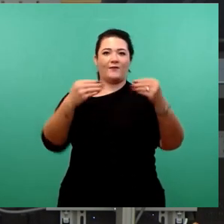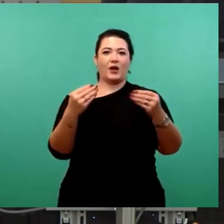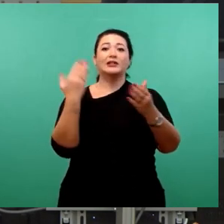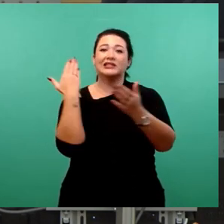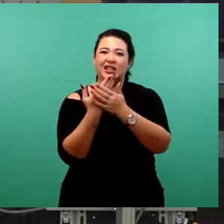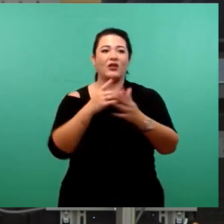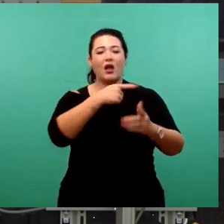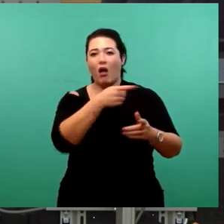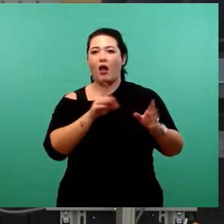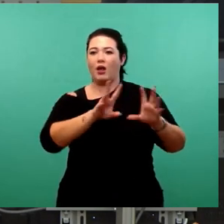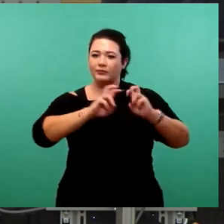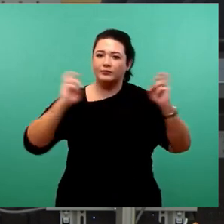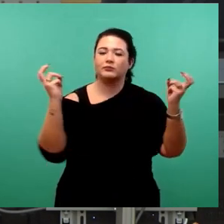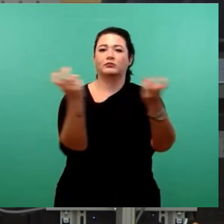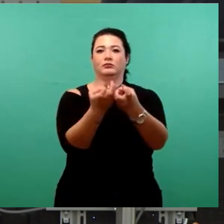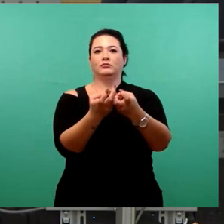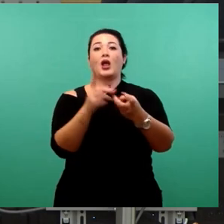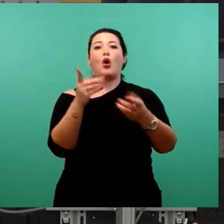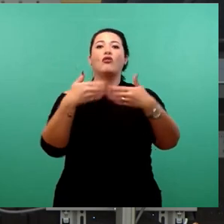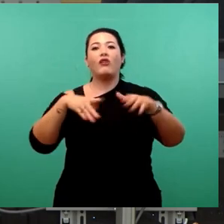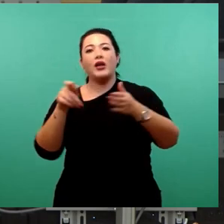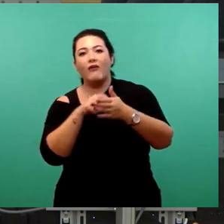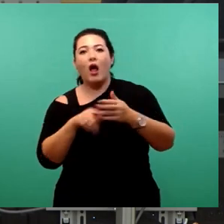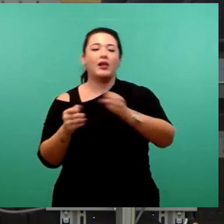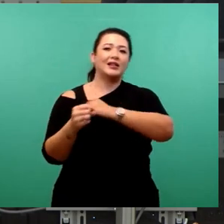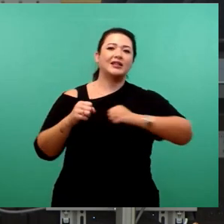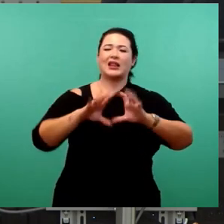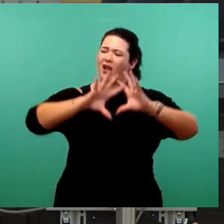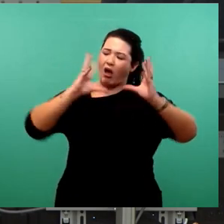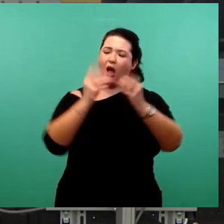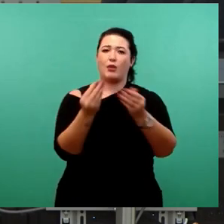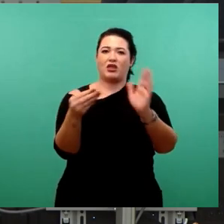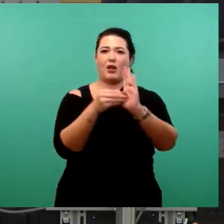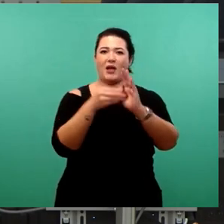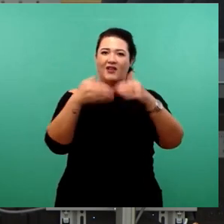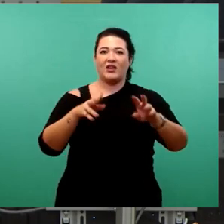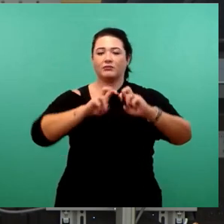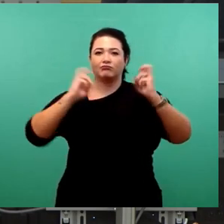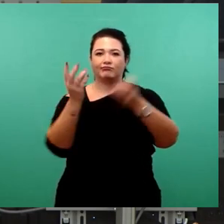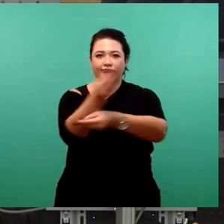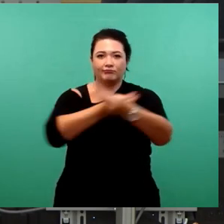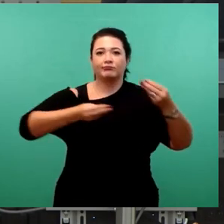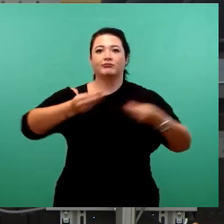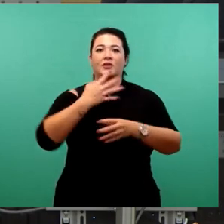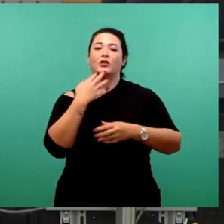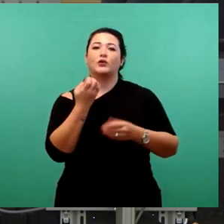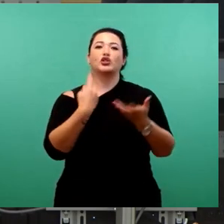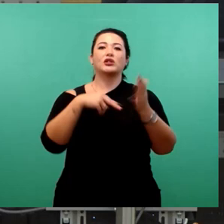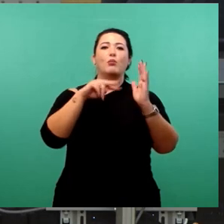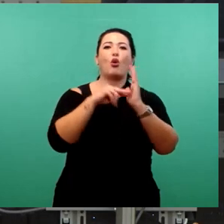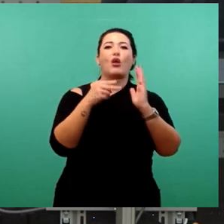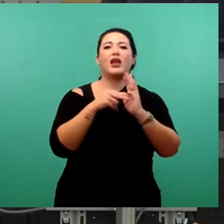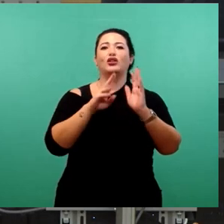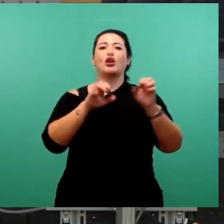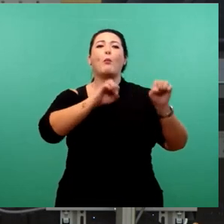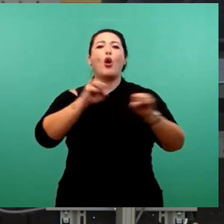auch freie Wähler dabei. Man hat also einen ganz breiten Kompromiss versucht zu suchen. Man wollte die politischen Gegebenheiten in dieser Stadt besser widerspiegeln